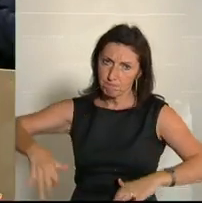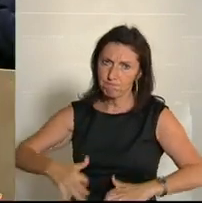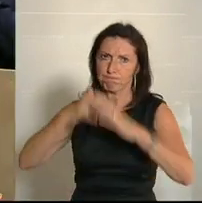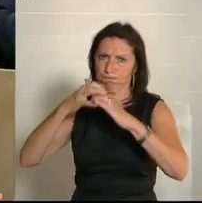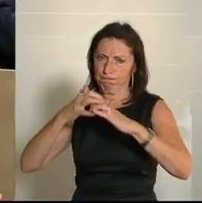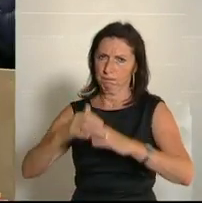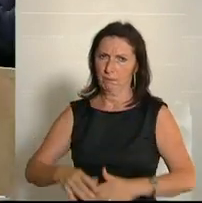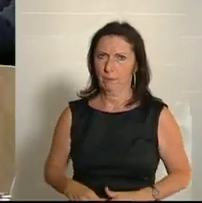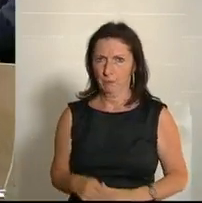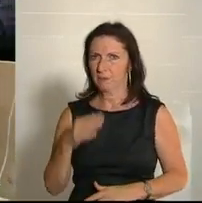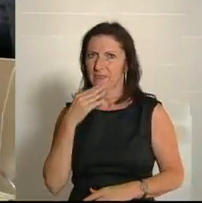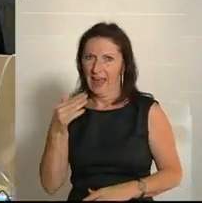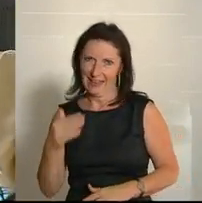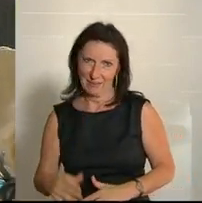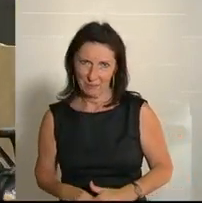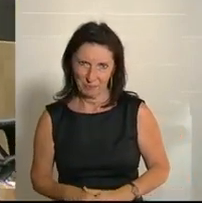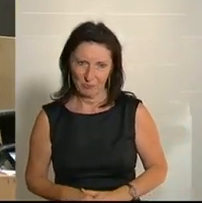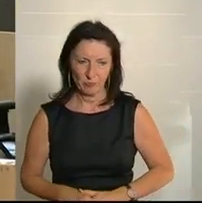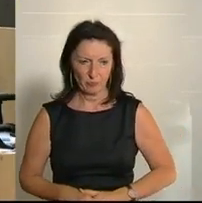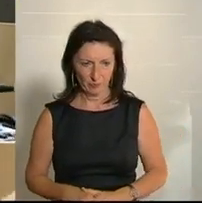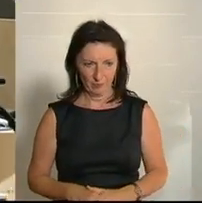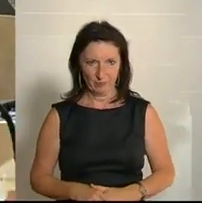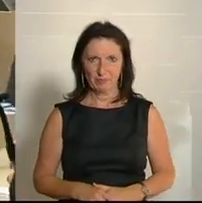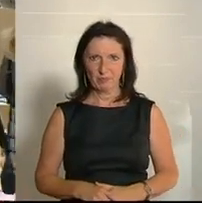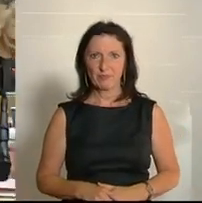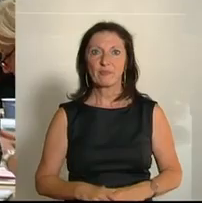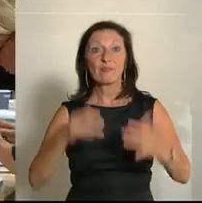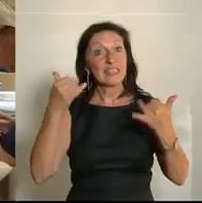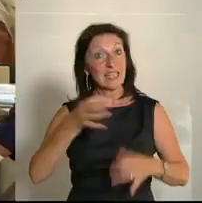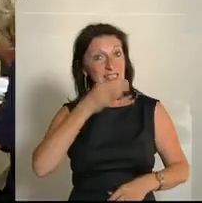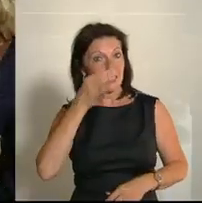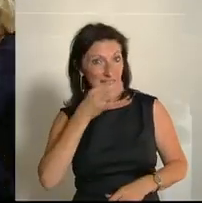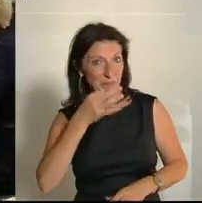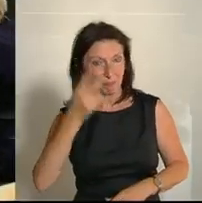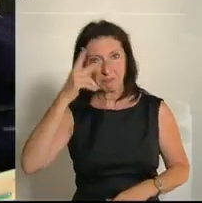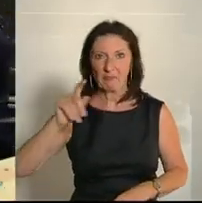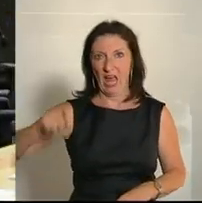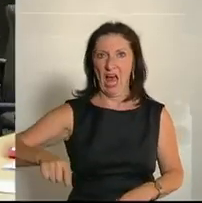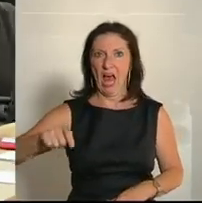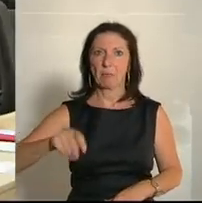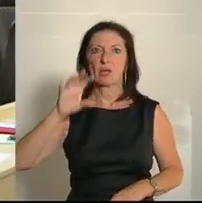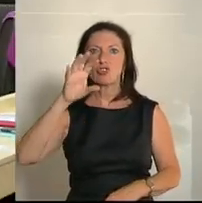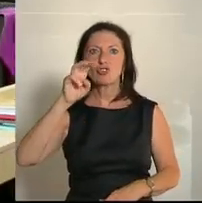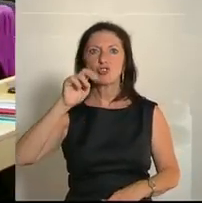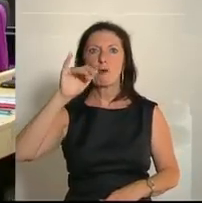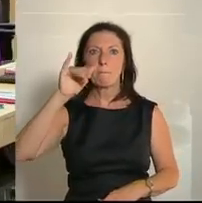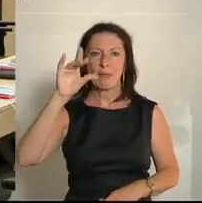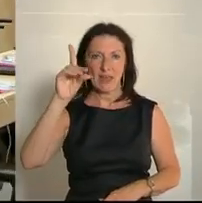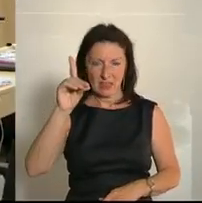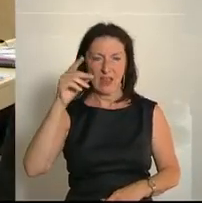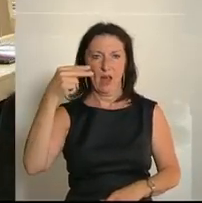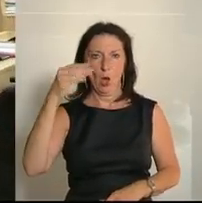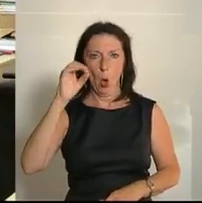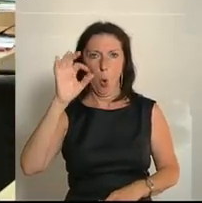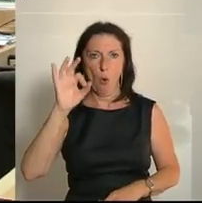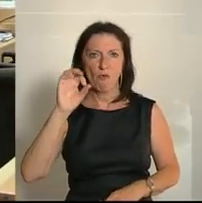Denn genau diese 7.000 bis 8.000 Lehrstellen würden im Herbst Corona-bedingt fehlen, betont Julia Herr von der SPÖ. Wir